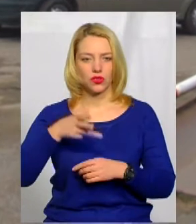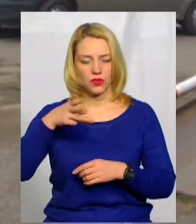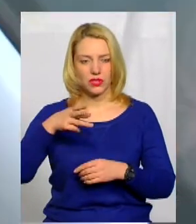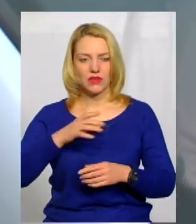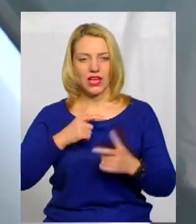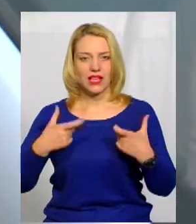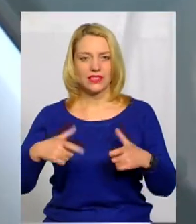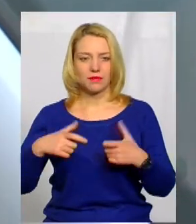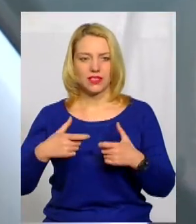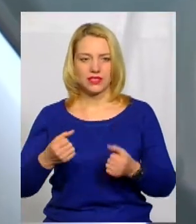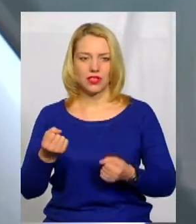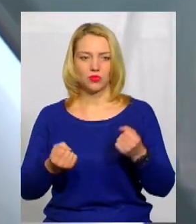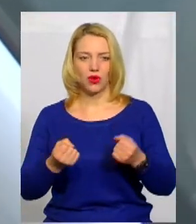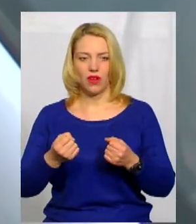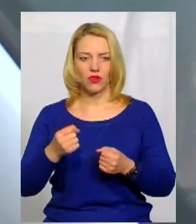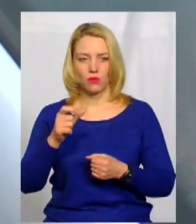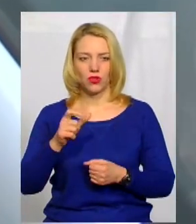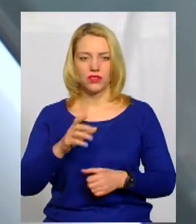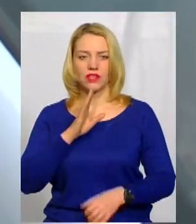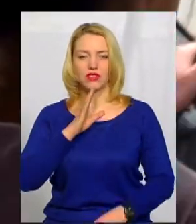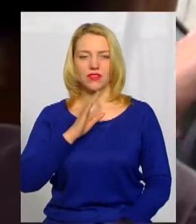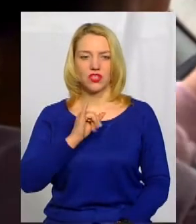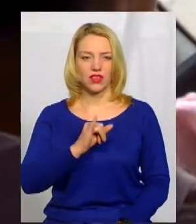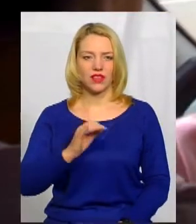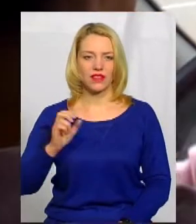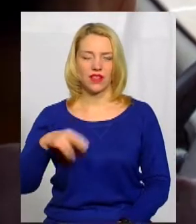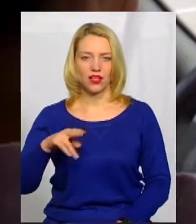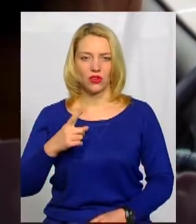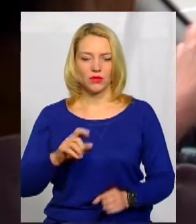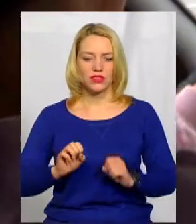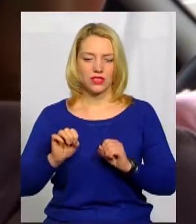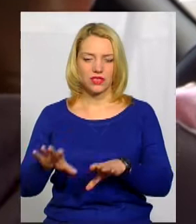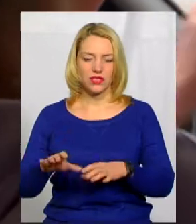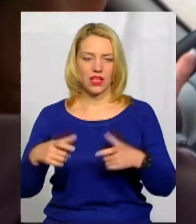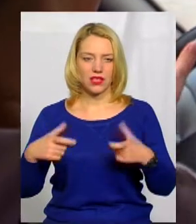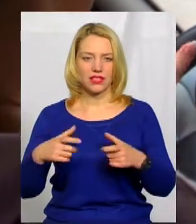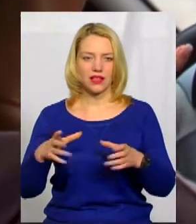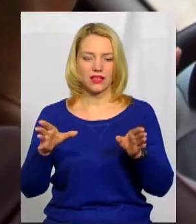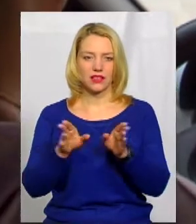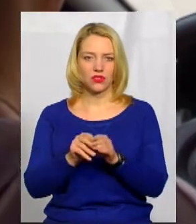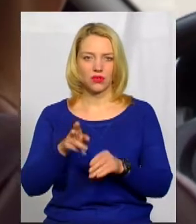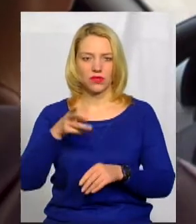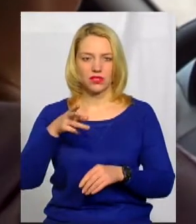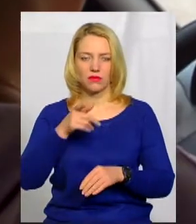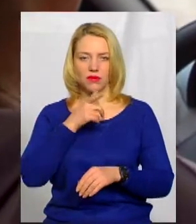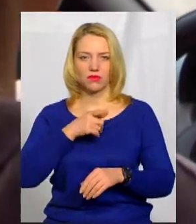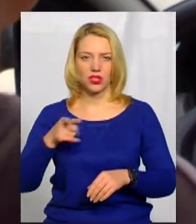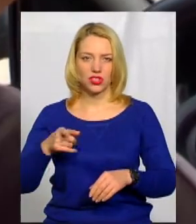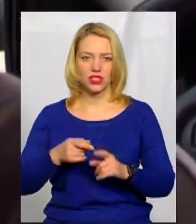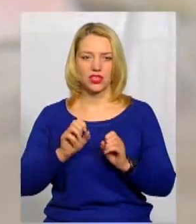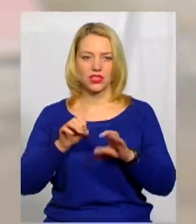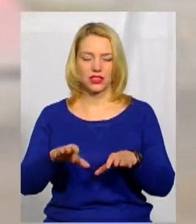екзаменаційному автомобілі. Хмельничанка Інна Данилюк – одна із перших склала іспит з камерами. Каже, під час здачі практичного водіння